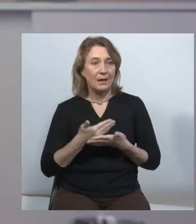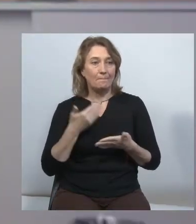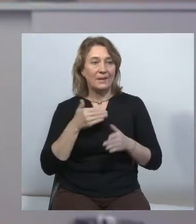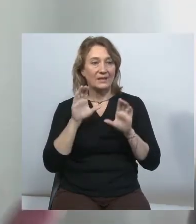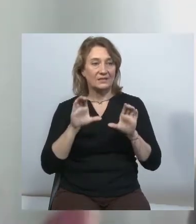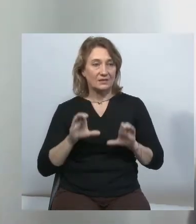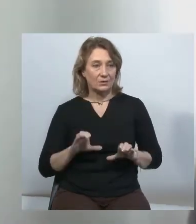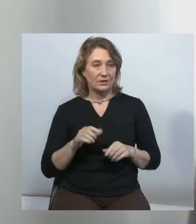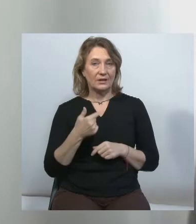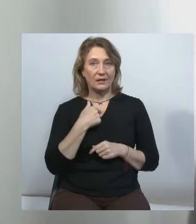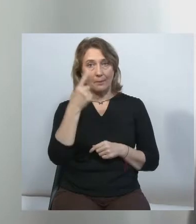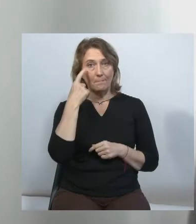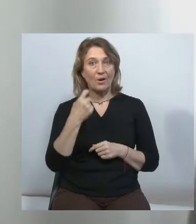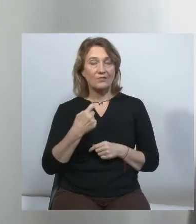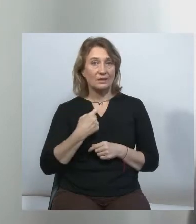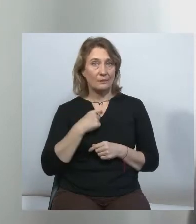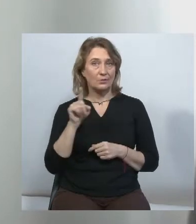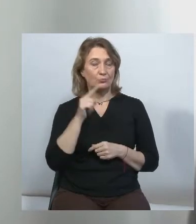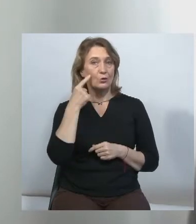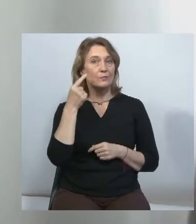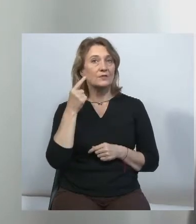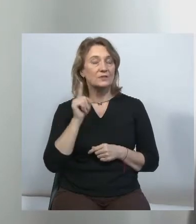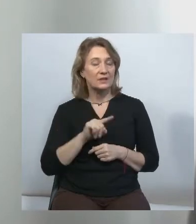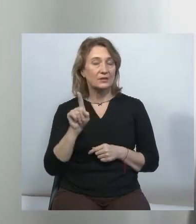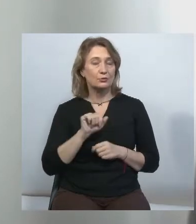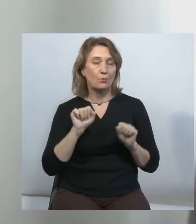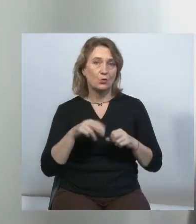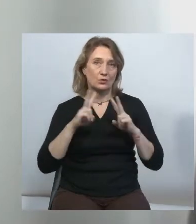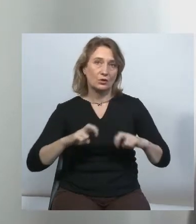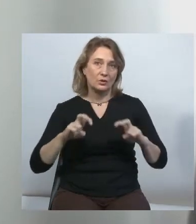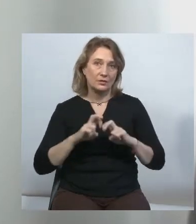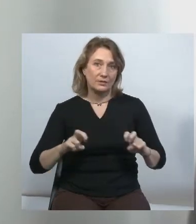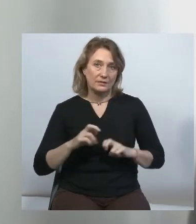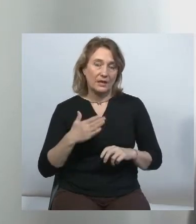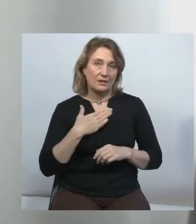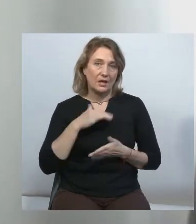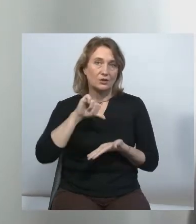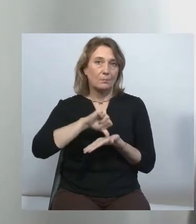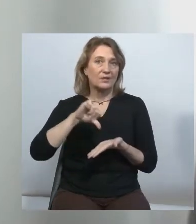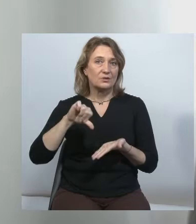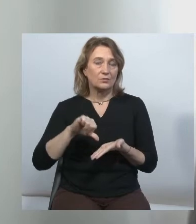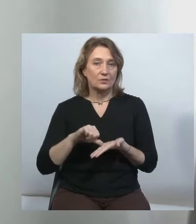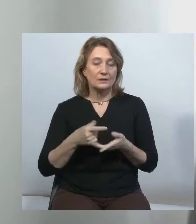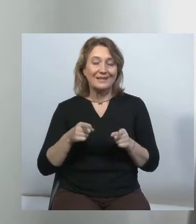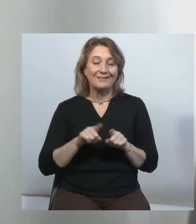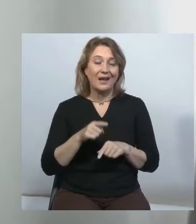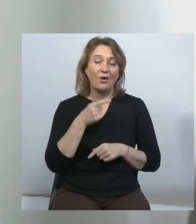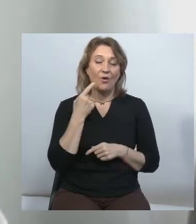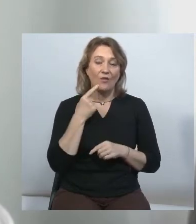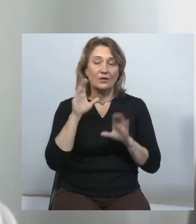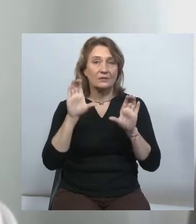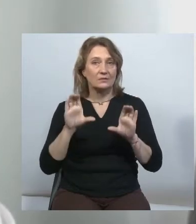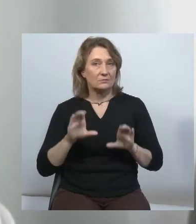Вони нам повідомляють, що ми знаємо, що ви можете це розглядати лише за нашою присутністю, бо так говорить закон. А ми вас